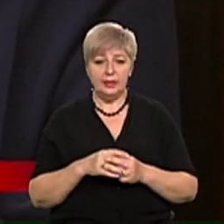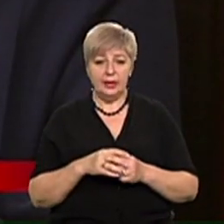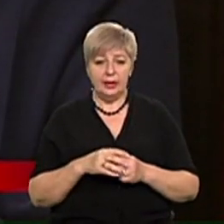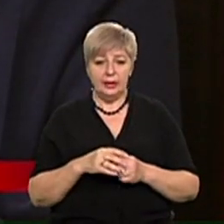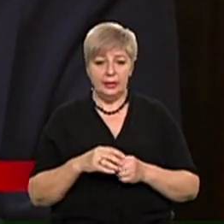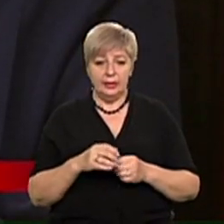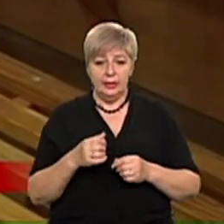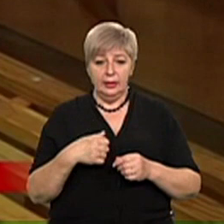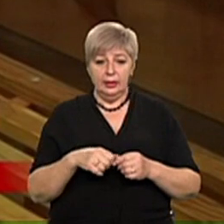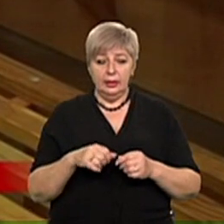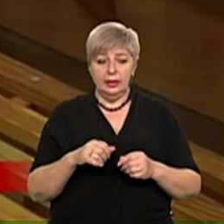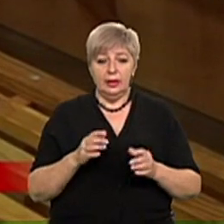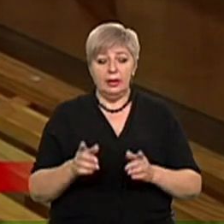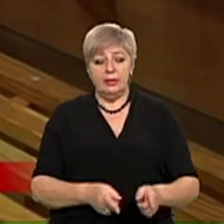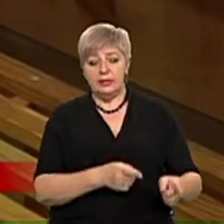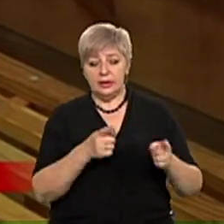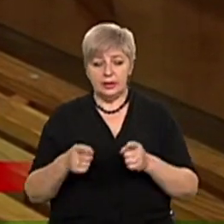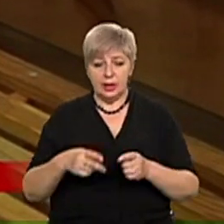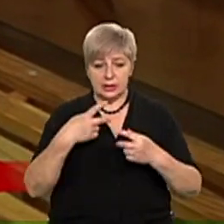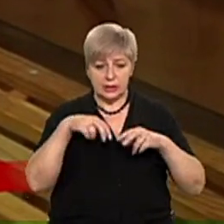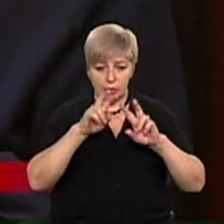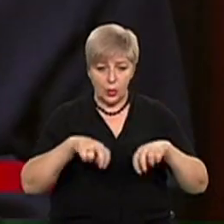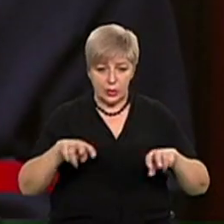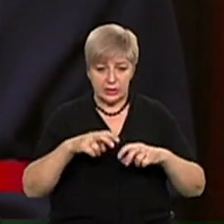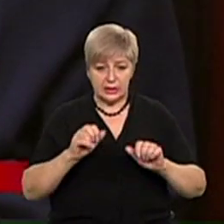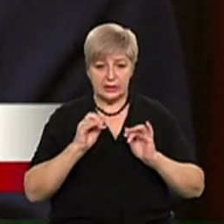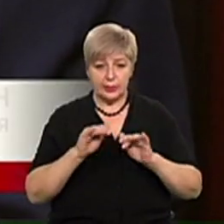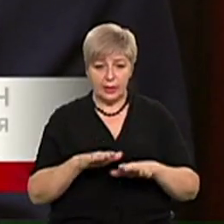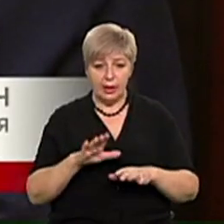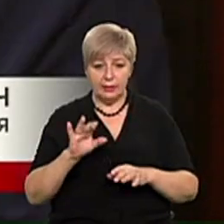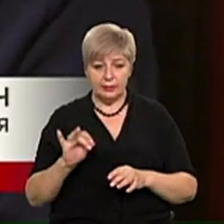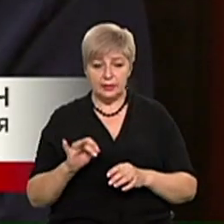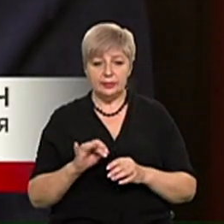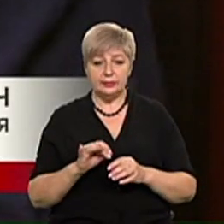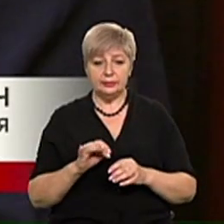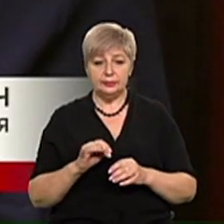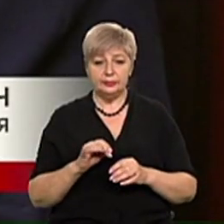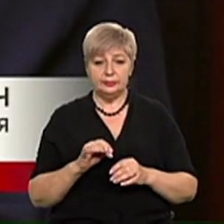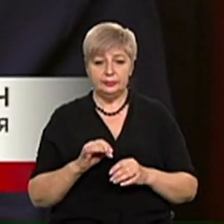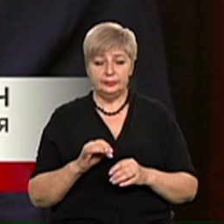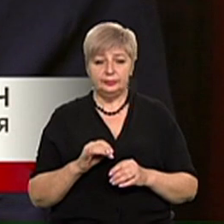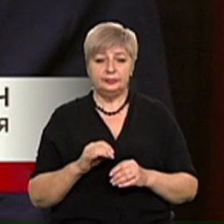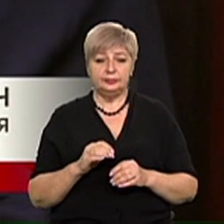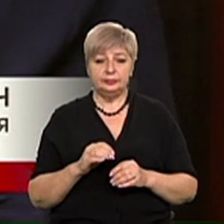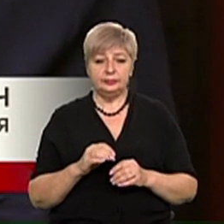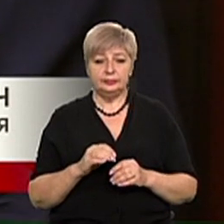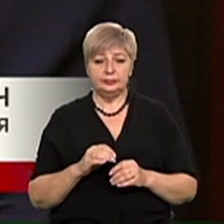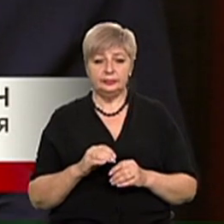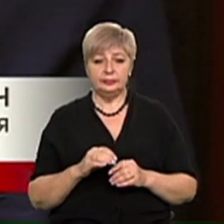місці, ухвали відкласти розгляд справи Людова Хітова і Дміна Івановича